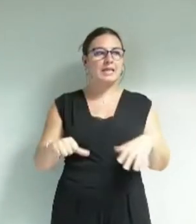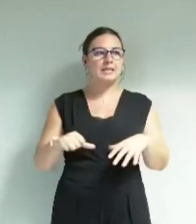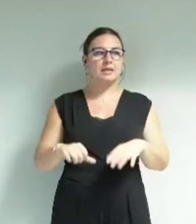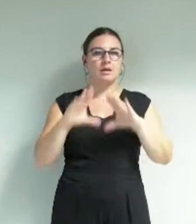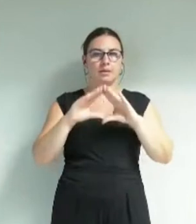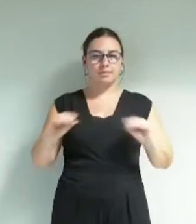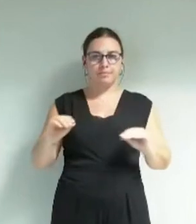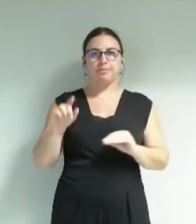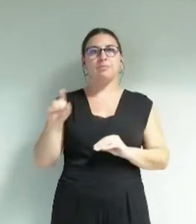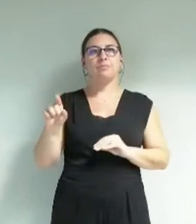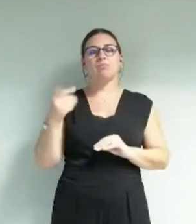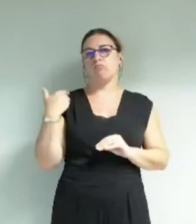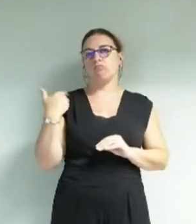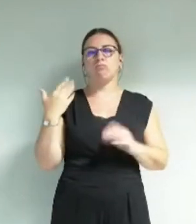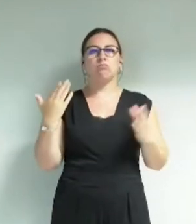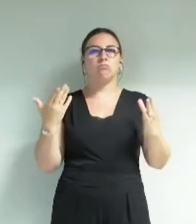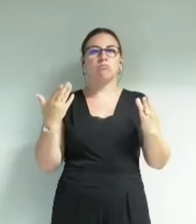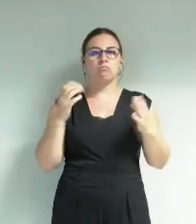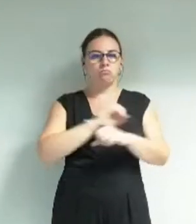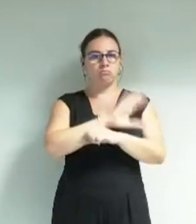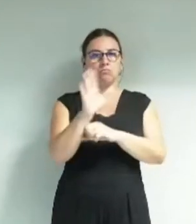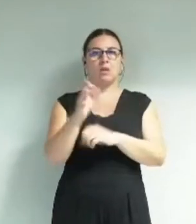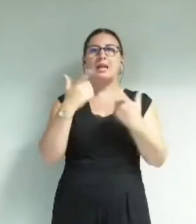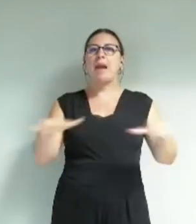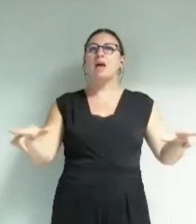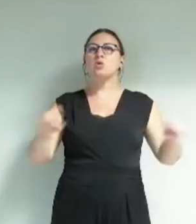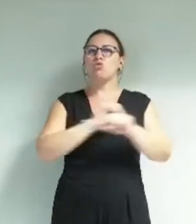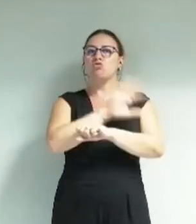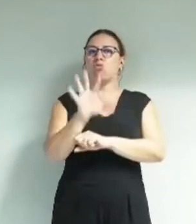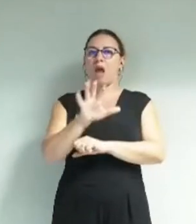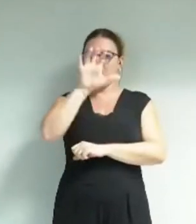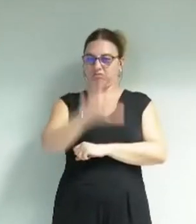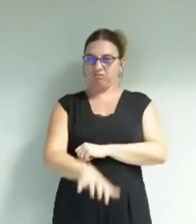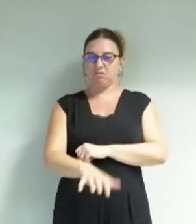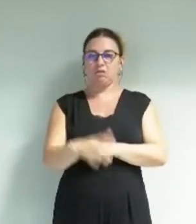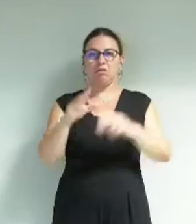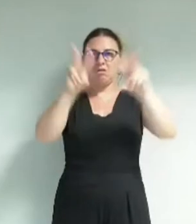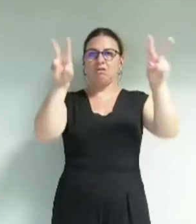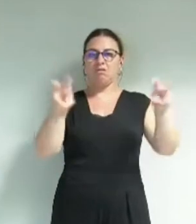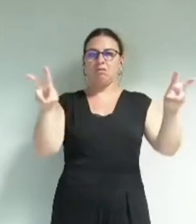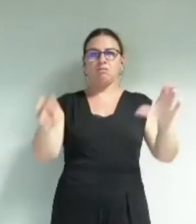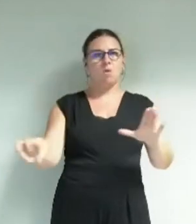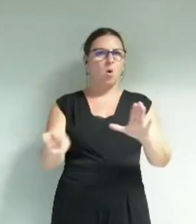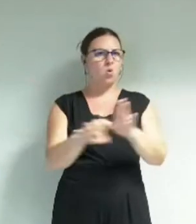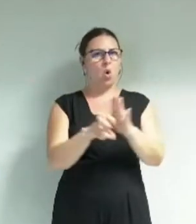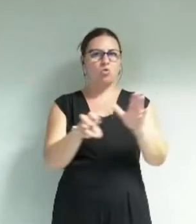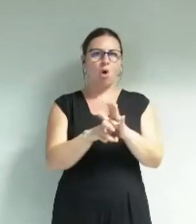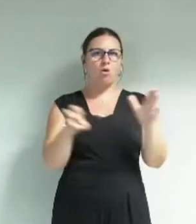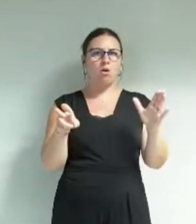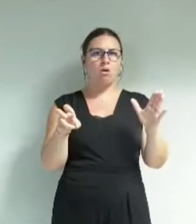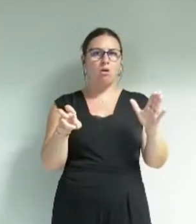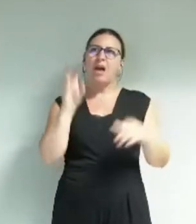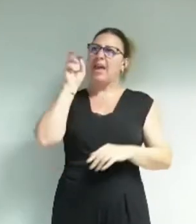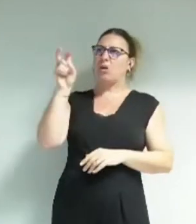avec la tribune parue dans Libération, l'intitulé qui portait donc Grenoble, la déception de l'écologie